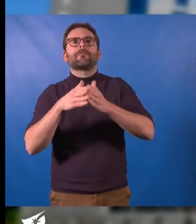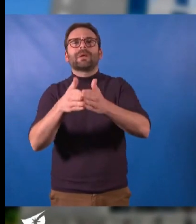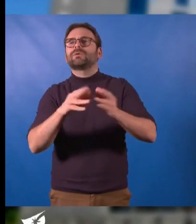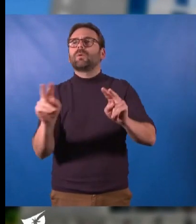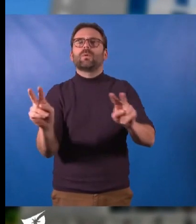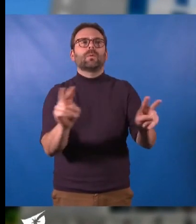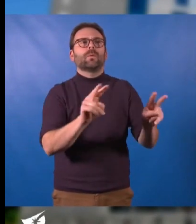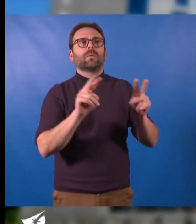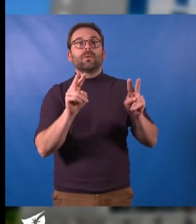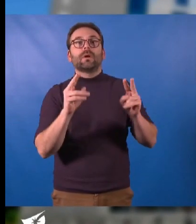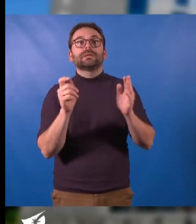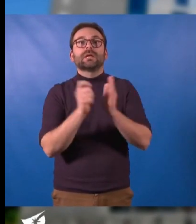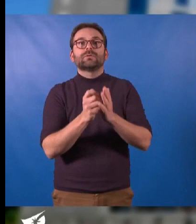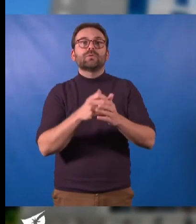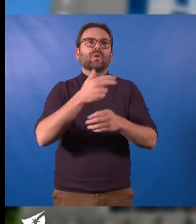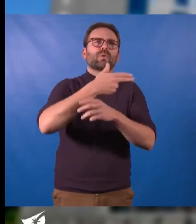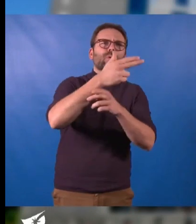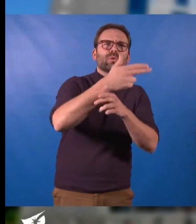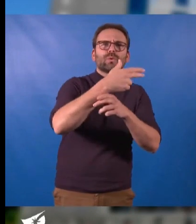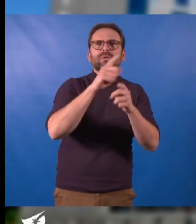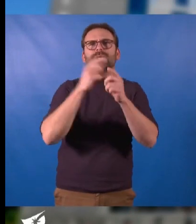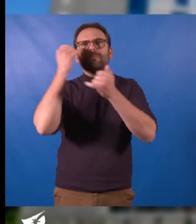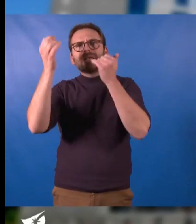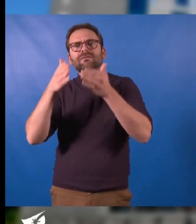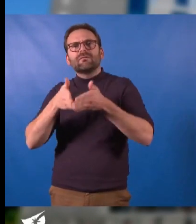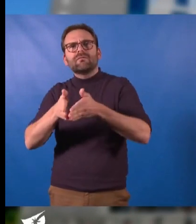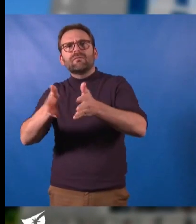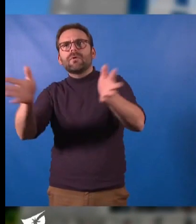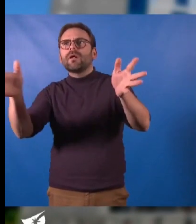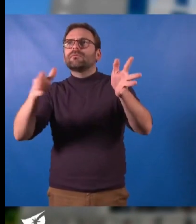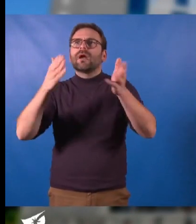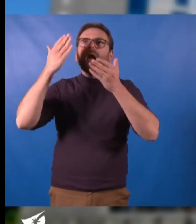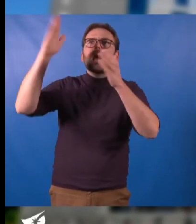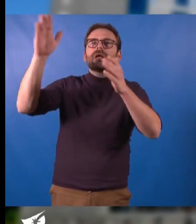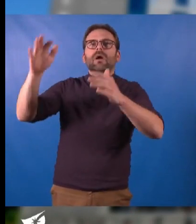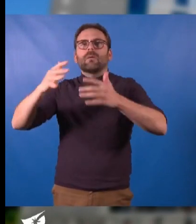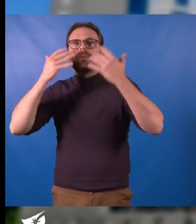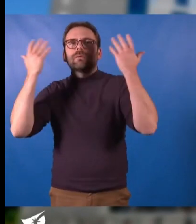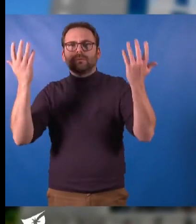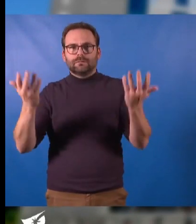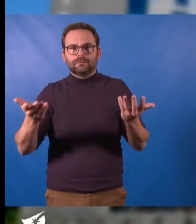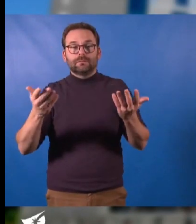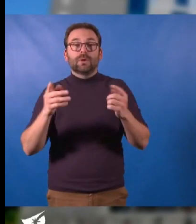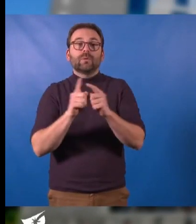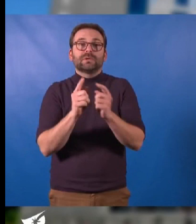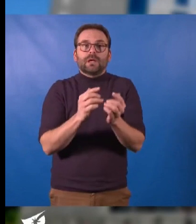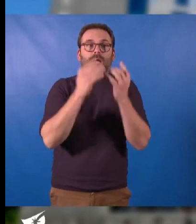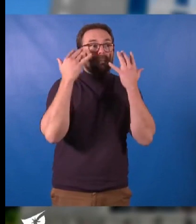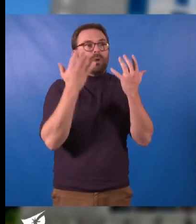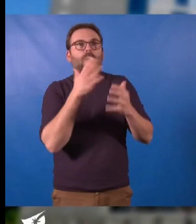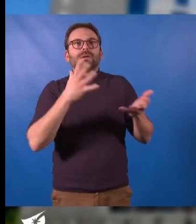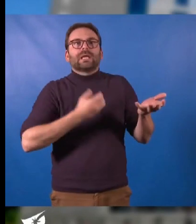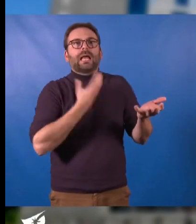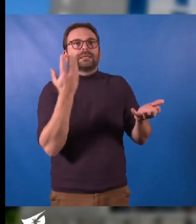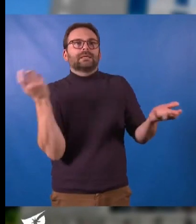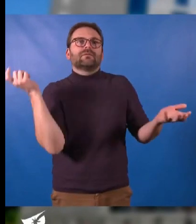les grues,'imaginaire du fleuve, le goût de l'ailleurs, de l'étranger, et inspirant d'autres artistes qui